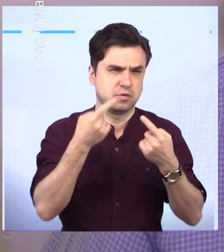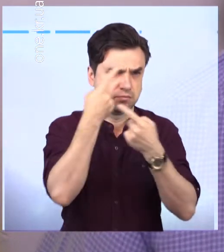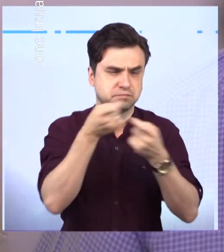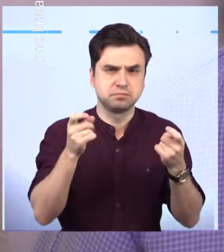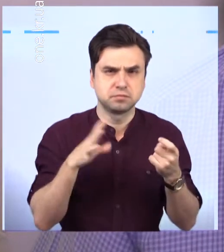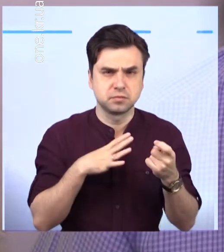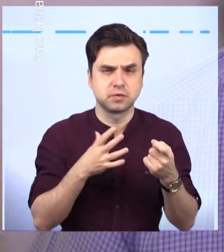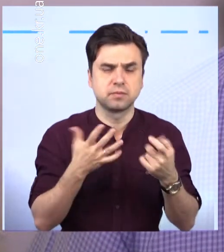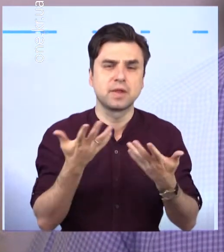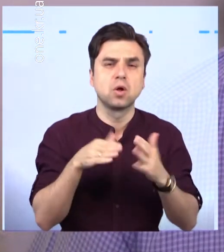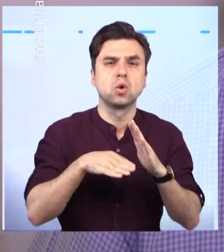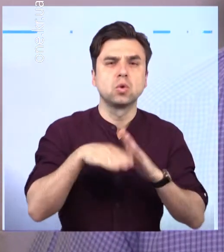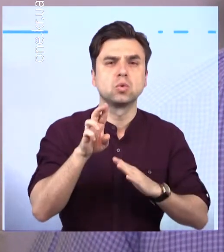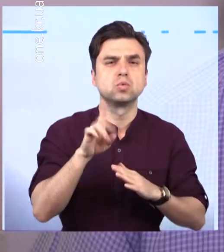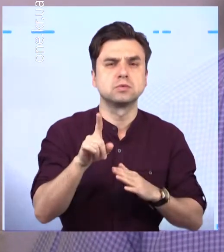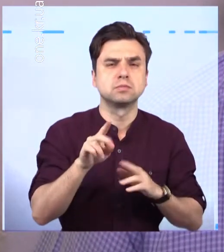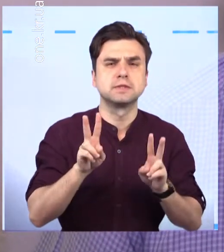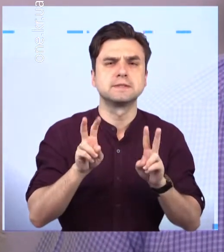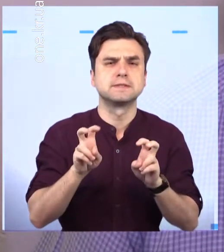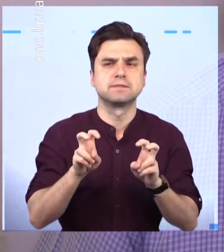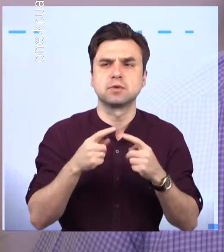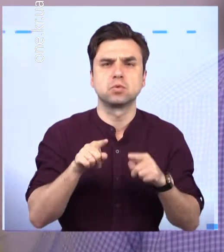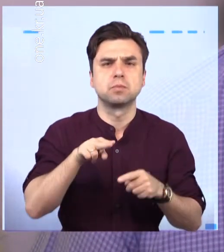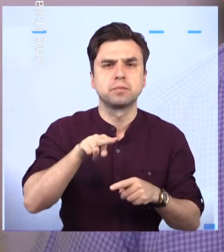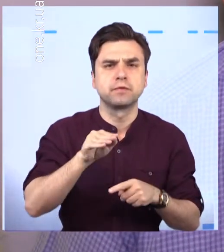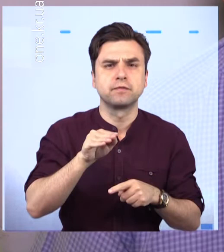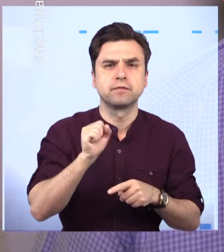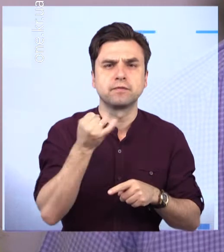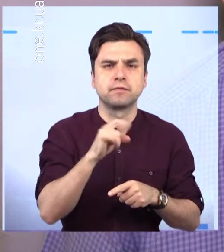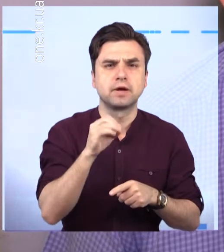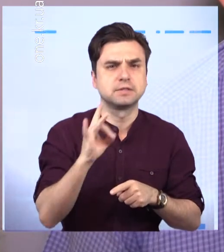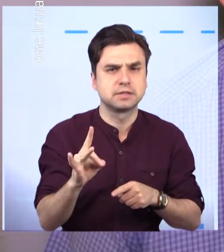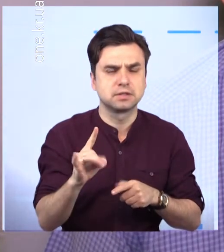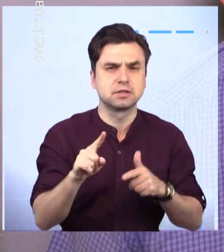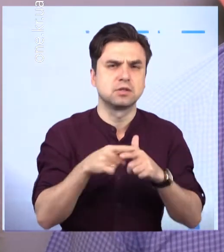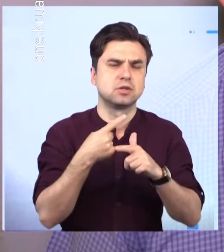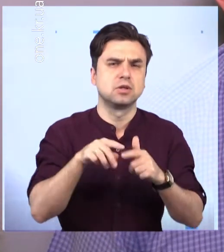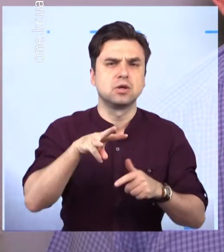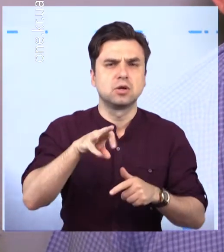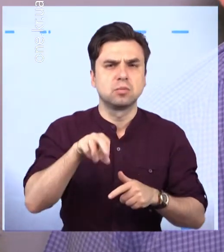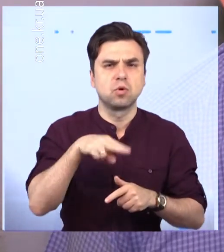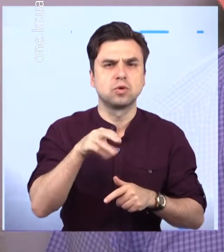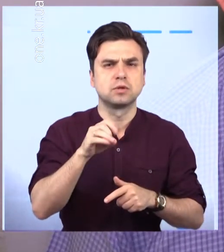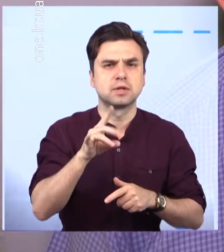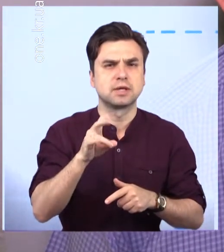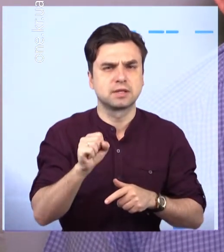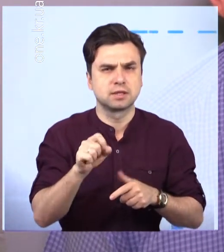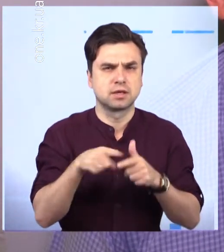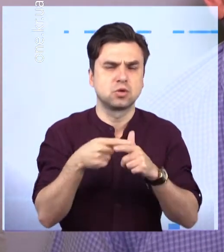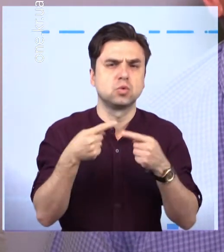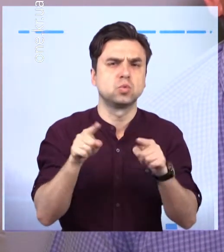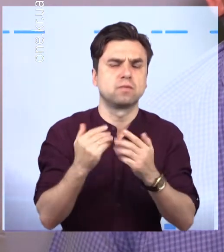Pfizer, Johnson, Moderna.